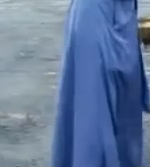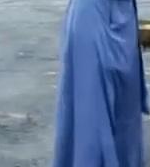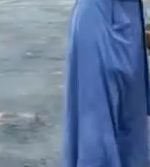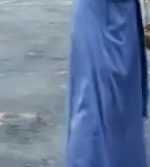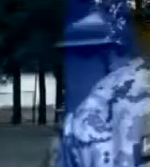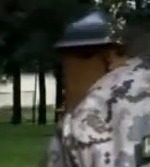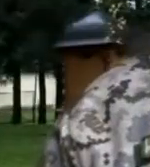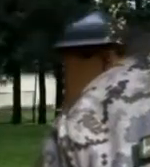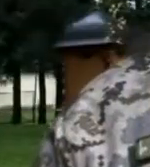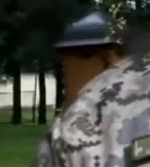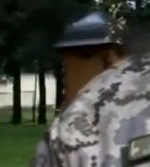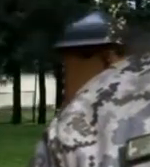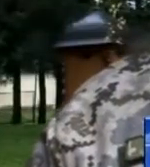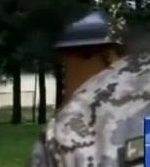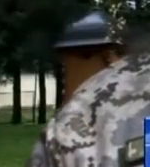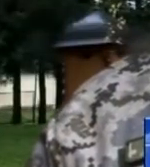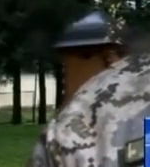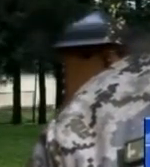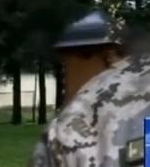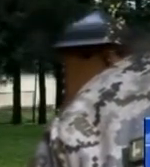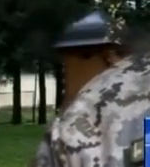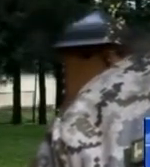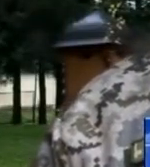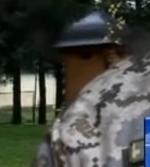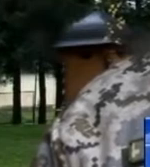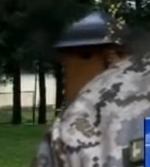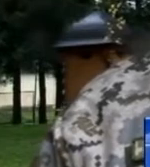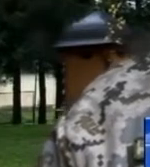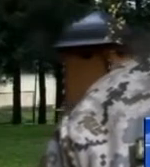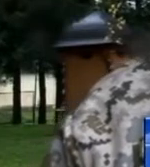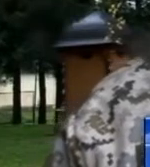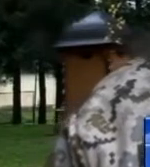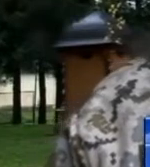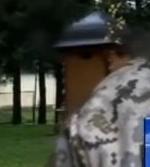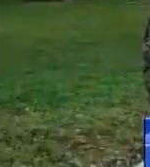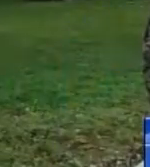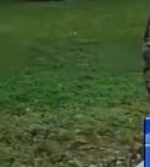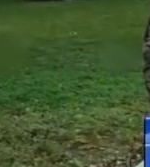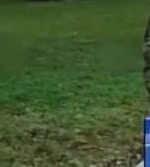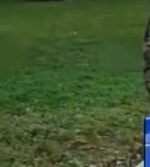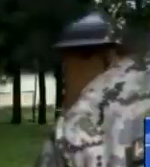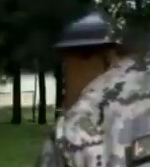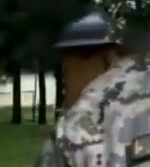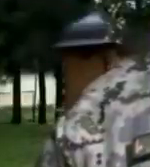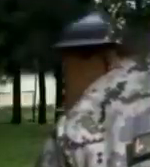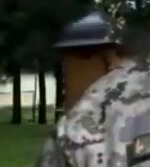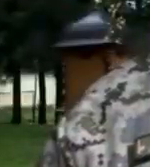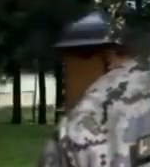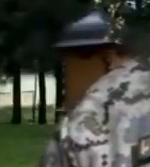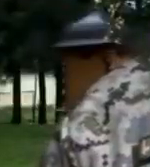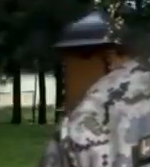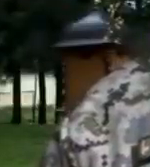і святого духа. Для чого нам цей дбаний позашерковик? Для швидкого оперативного виконання боєвих задач. Швидкого – проведення